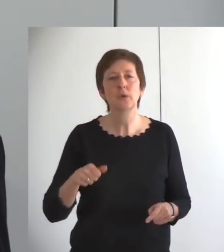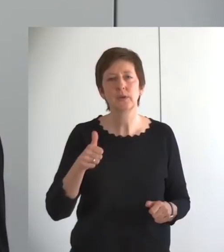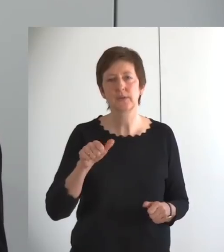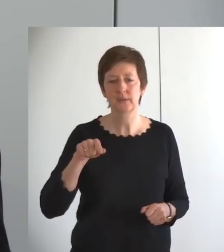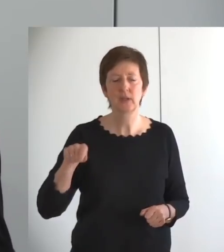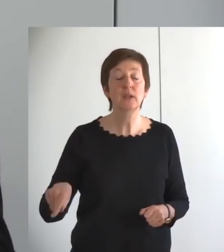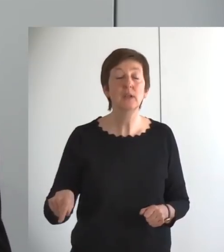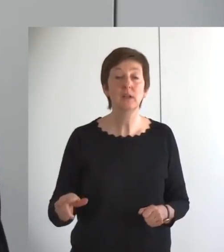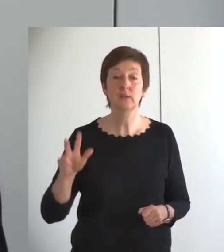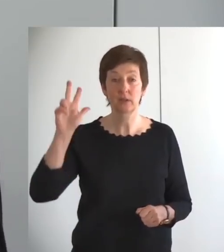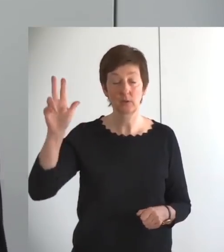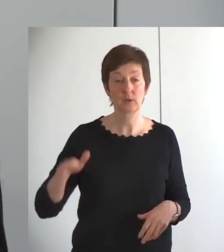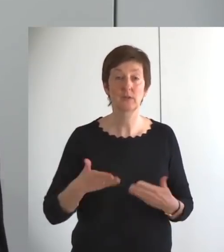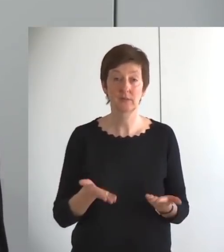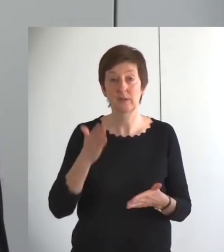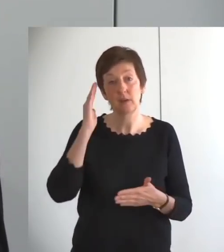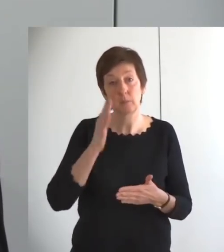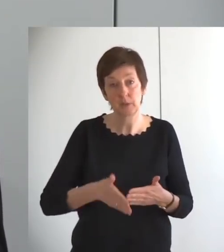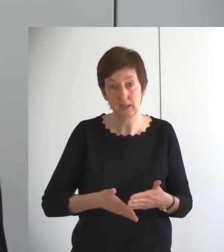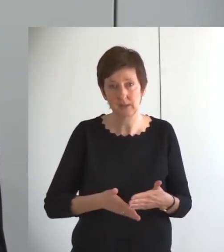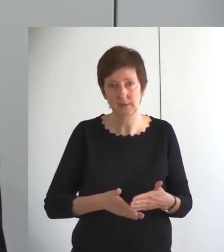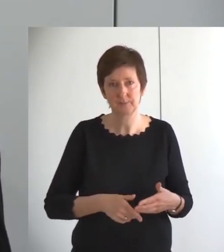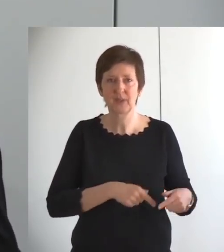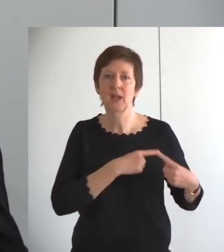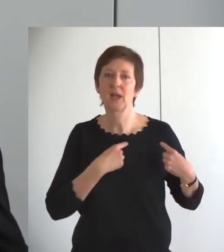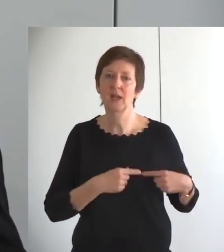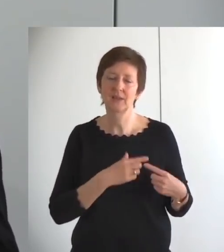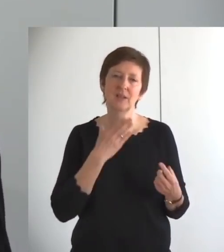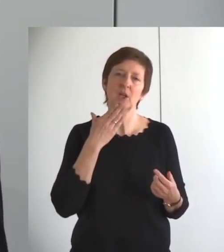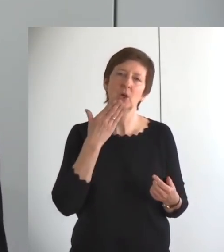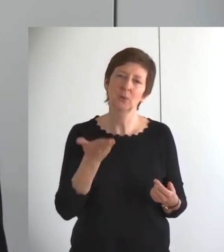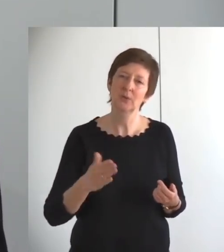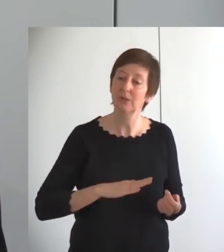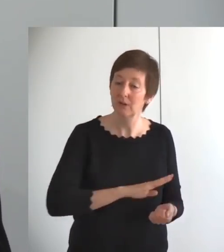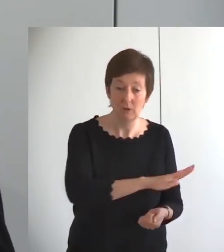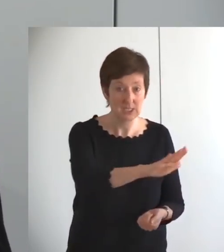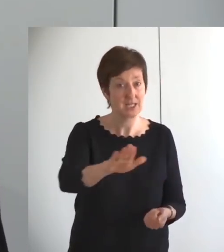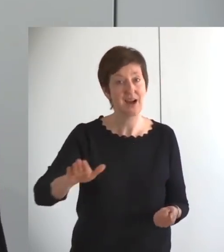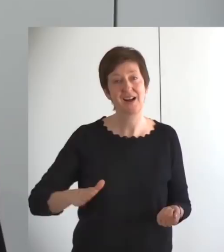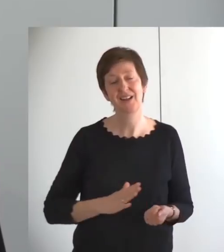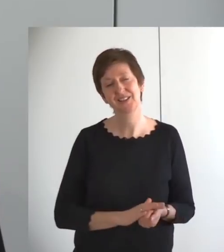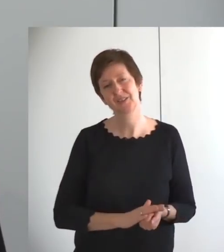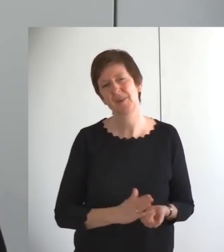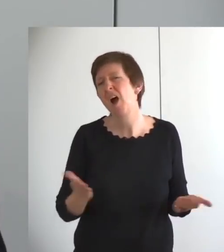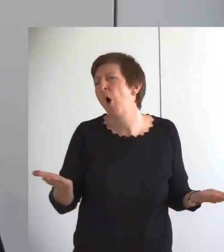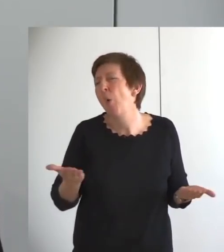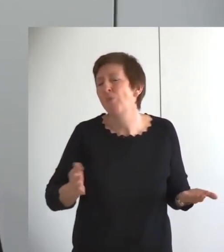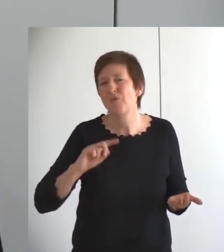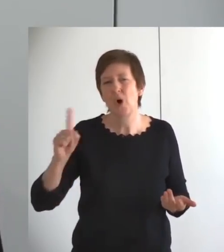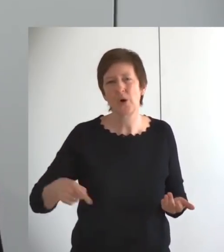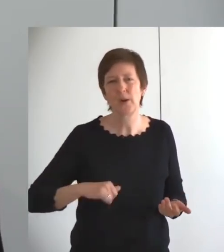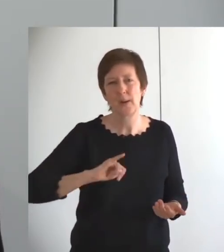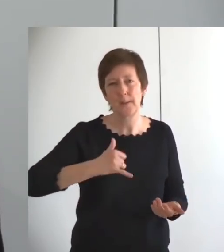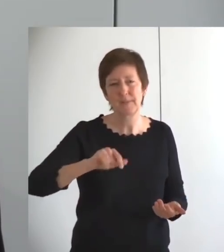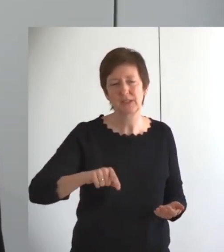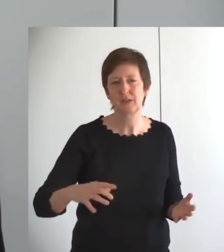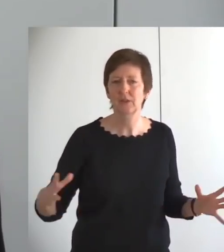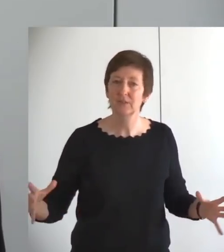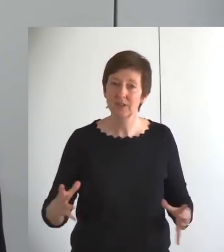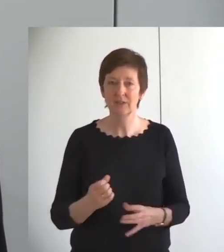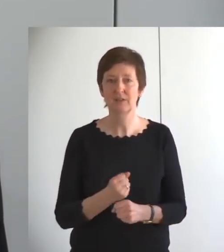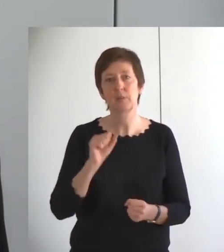Gottesdienst beendet. Sehr herzlich grüße ich euch alle, ihr Lieben, wo auch immer ihr euch habt versammeln